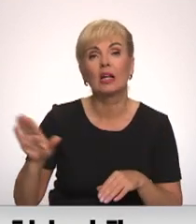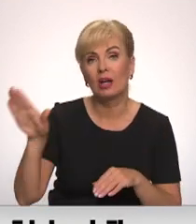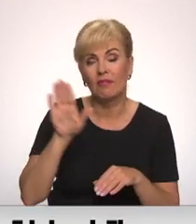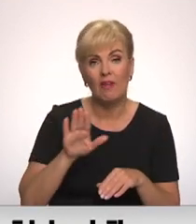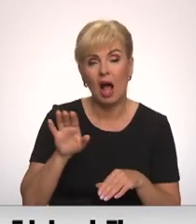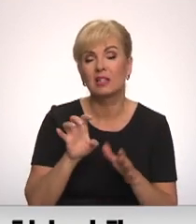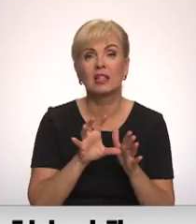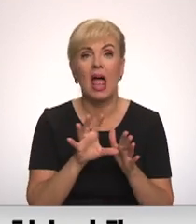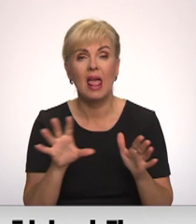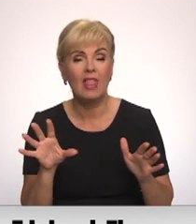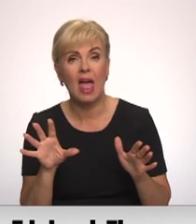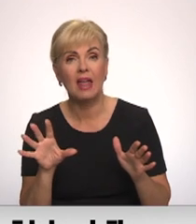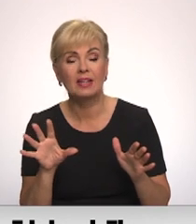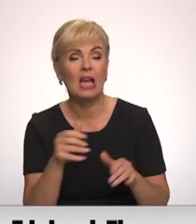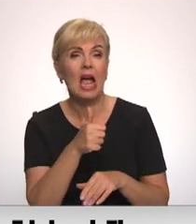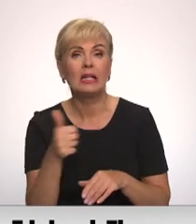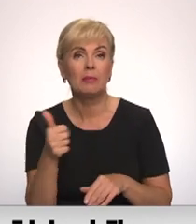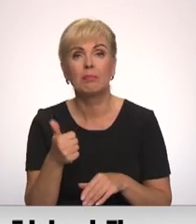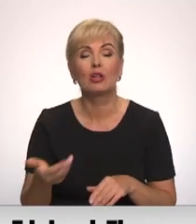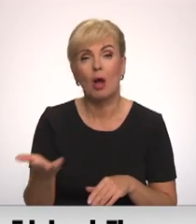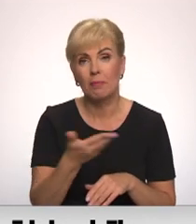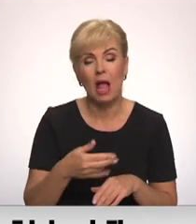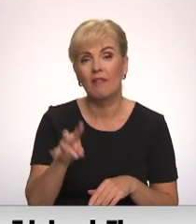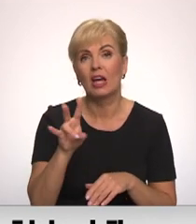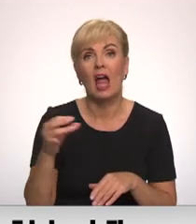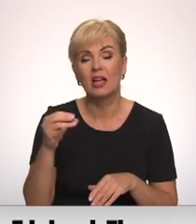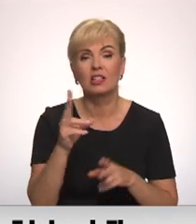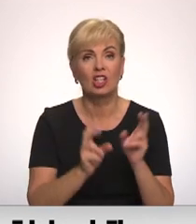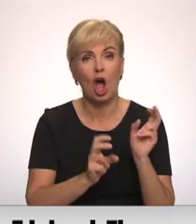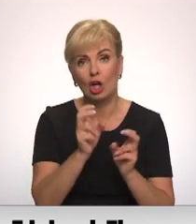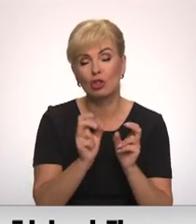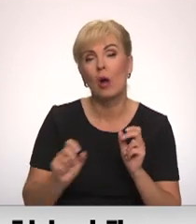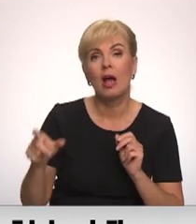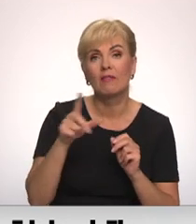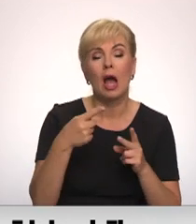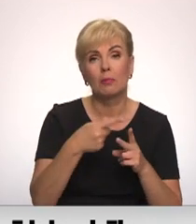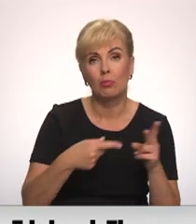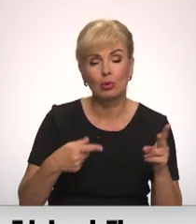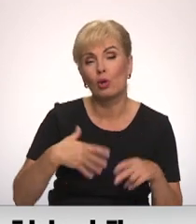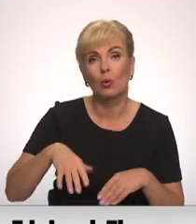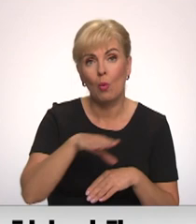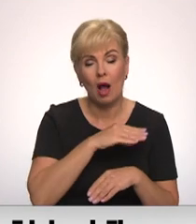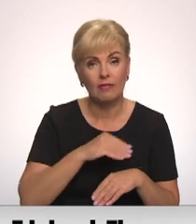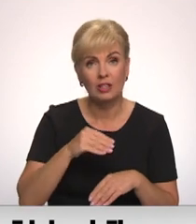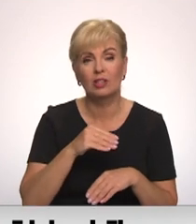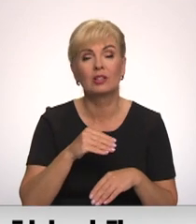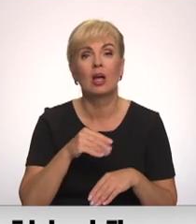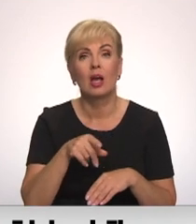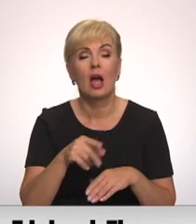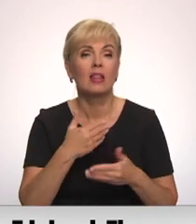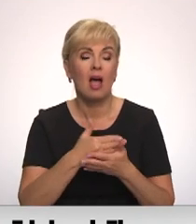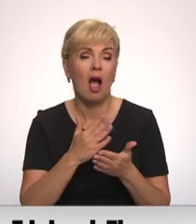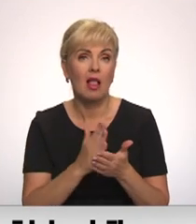enerģētikā. Ir tīpaši pļauņu HES, kas saražo vairākā pusi no visā, viens pats no visas